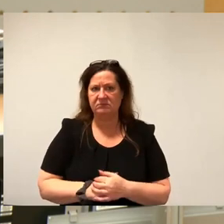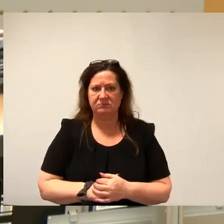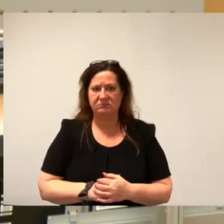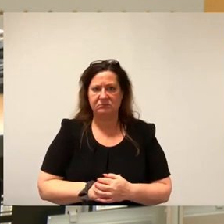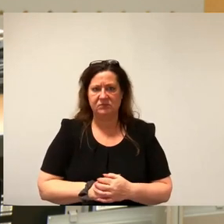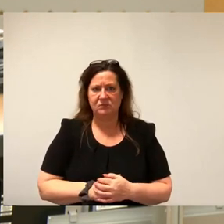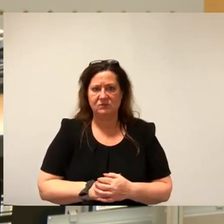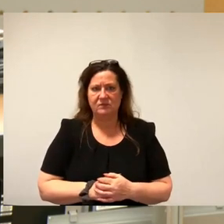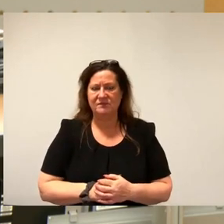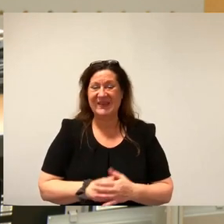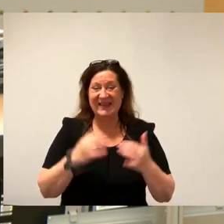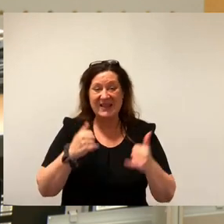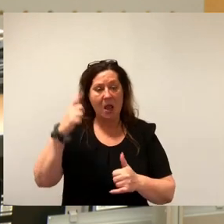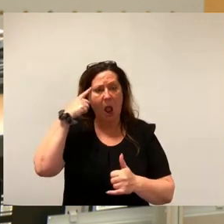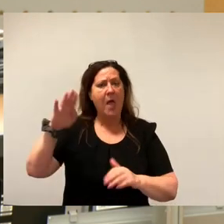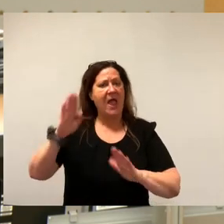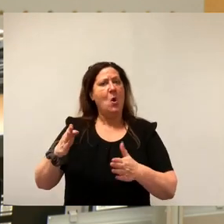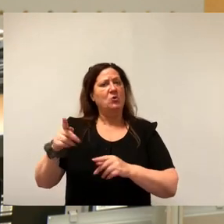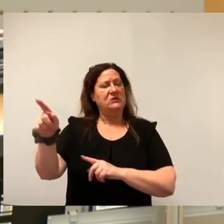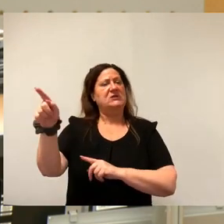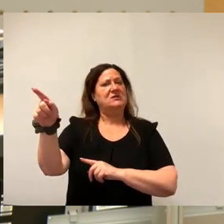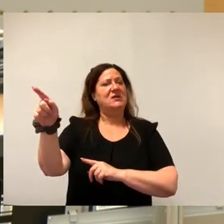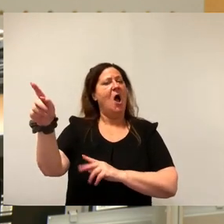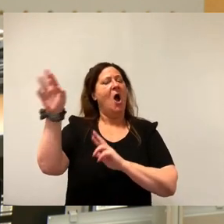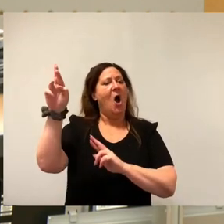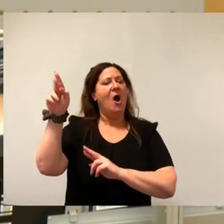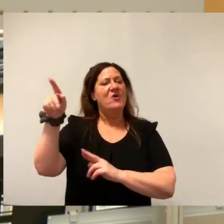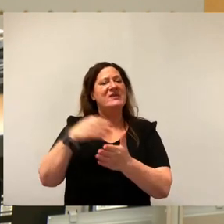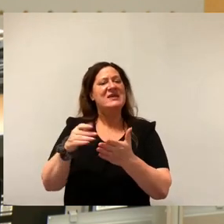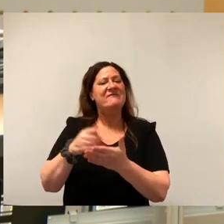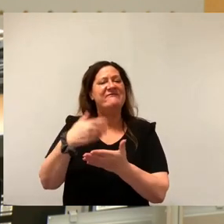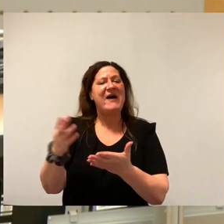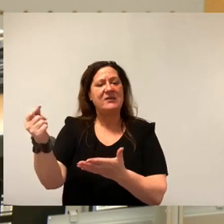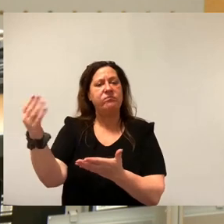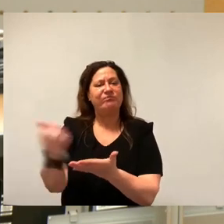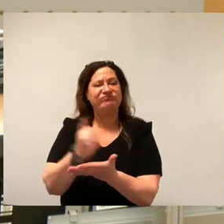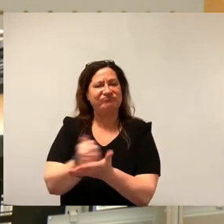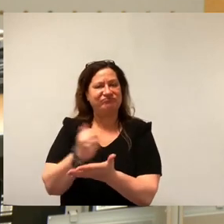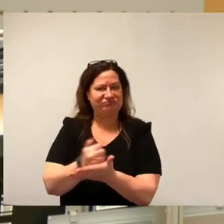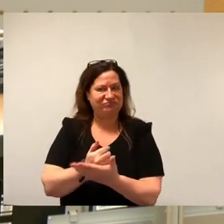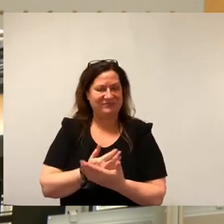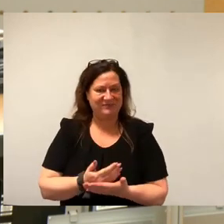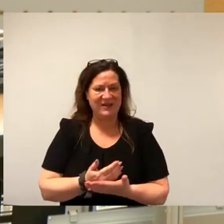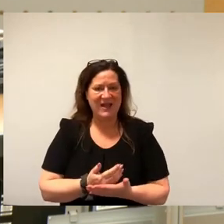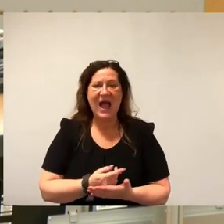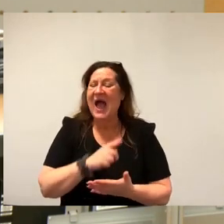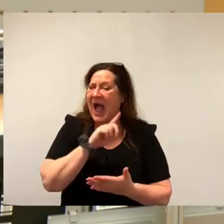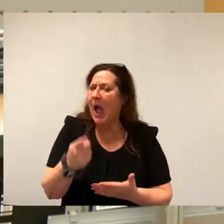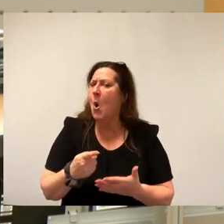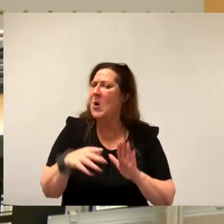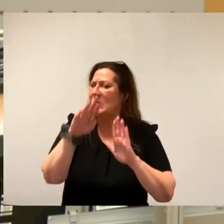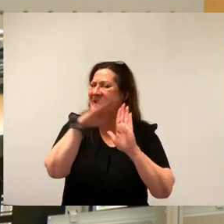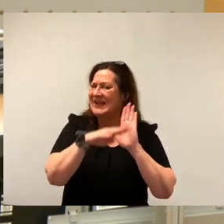Letztendlich hofft man im Rathaus auf diesem Weg auf eine weitere Einnahmequelle. Auf verfassungsrechtlich halte ich die Erhebung von